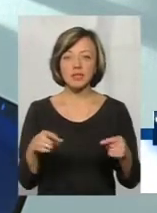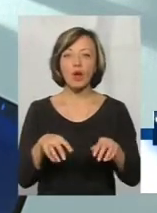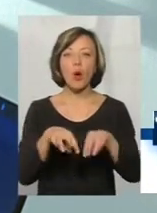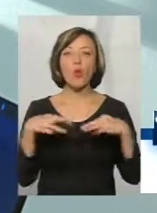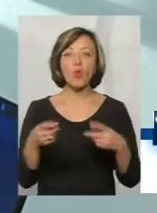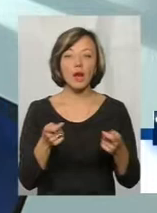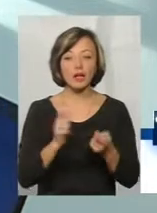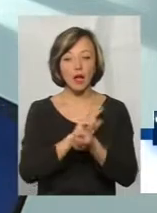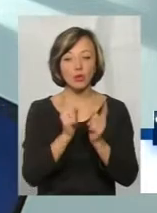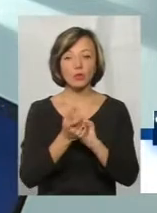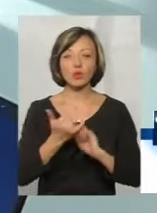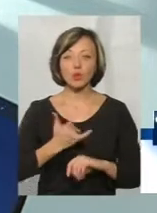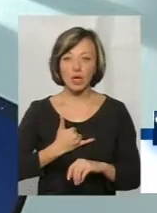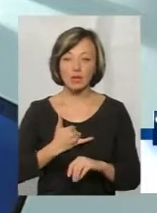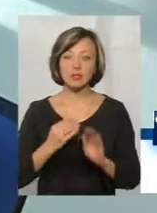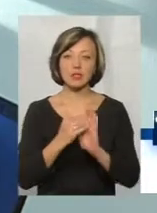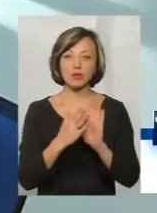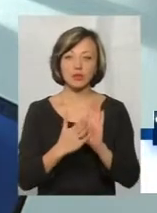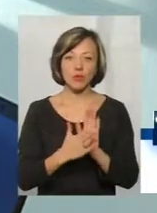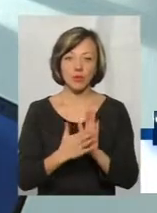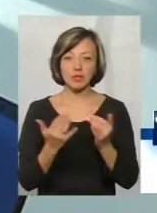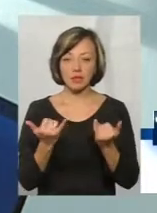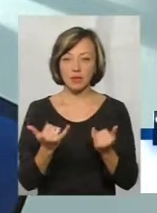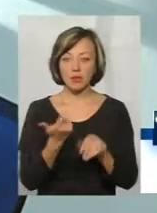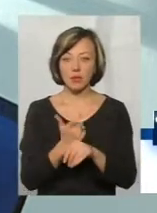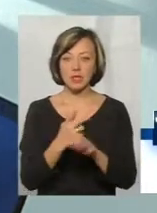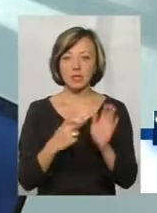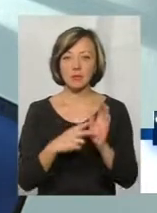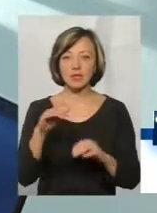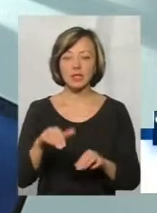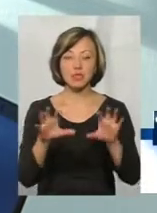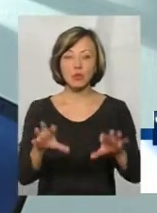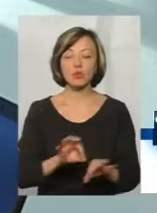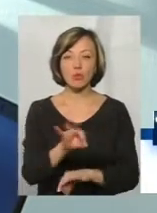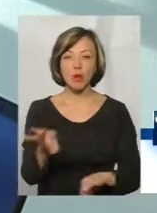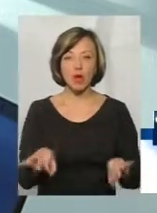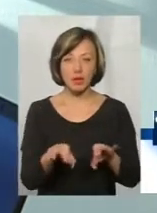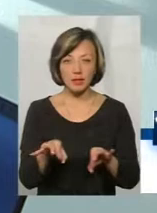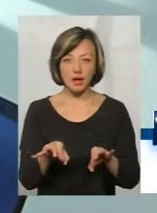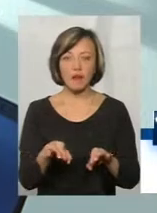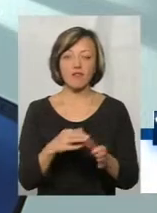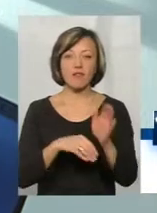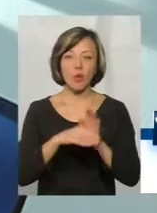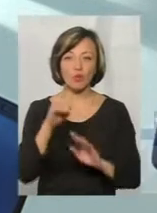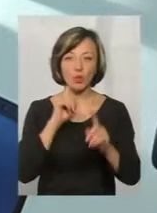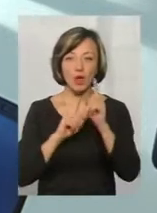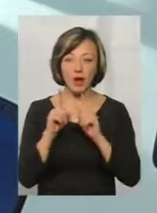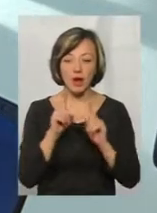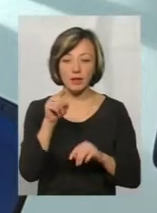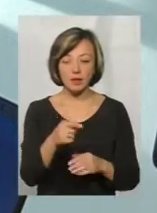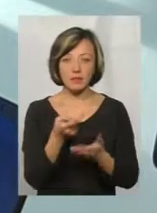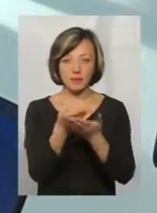натомість, як у нас, зареєстрованих, по-моєму, останнами зараз понад 7 тисяч законопроєктів у чинному сликанні Верховної Ради, які